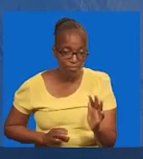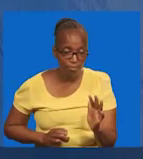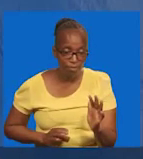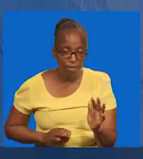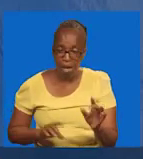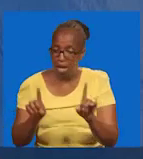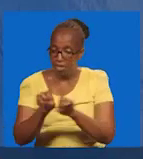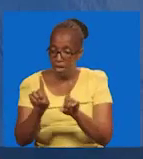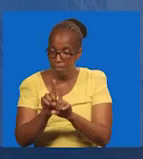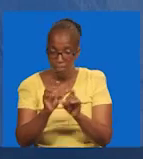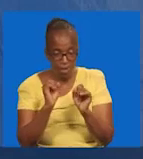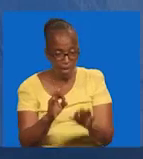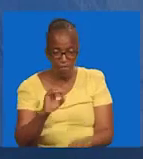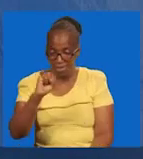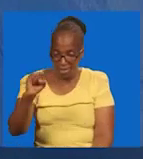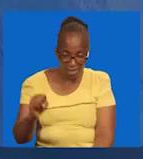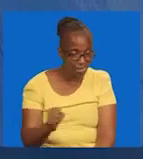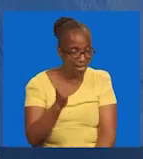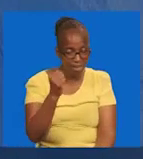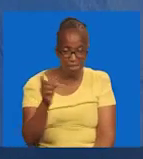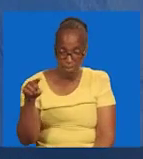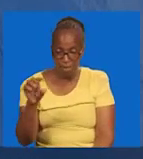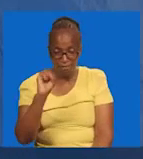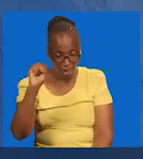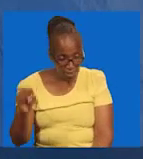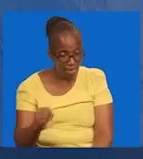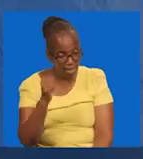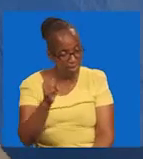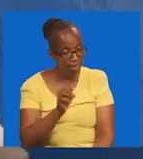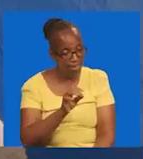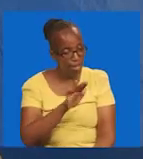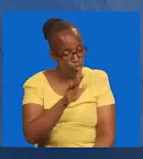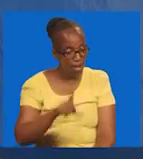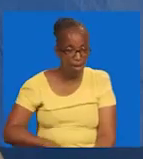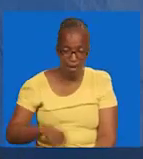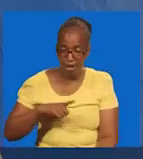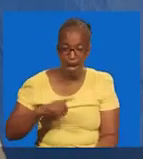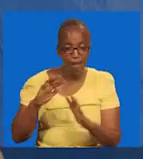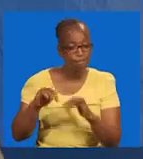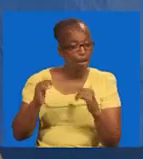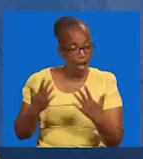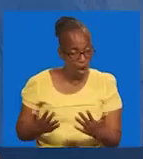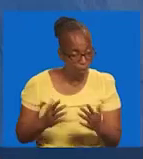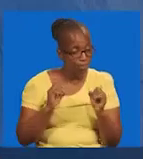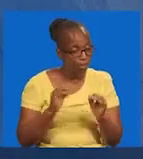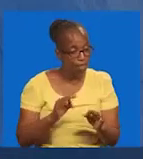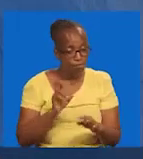Yani. Atakama ni kufufuka. Mefuka katika maisha yako. Maisha yako. Yako na muna gani.